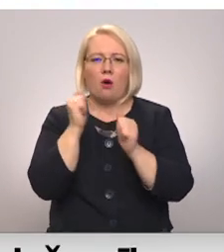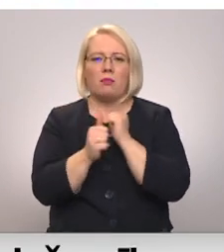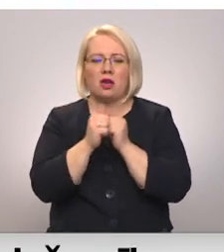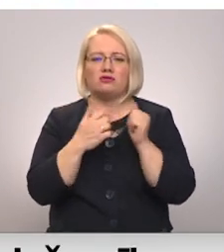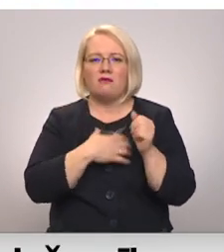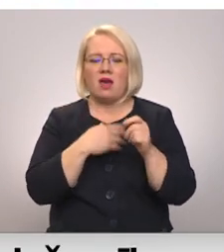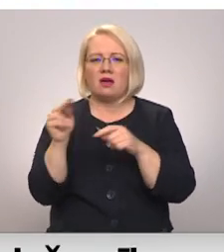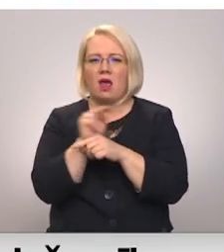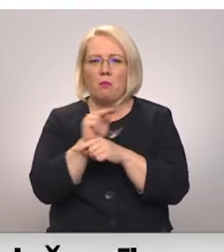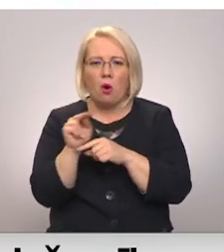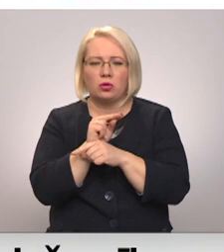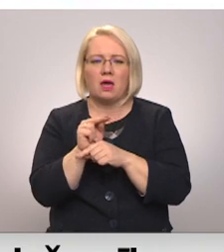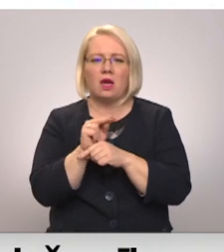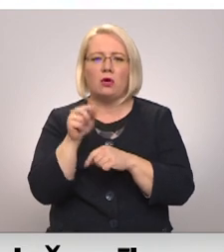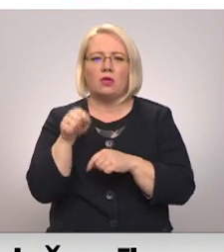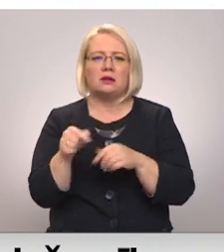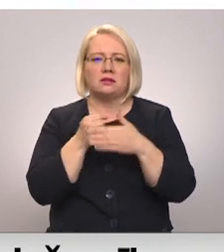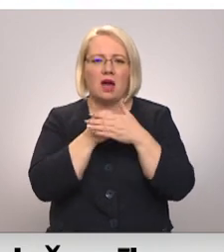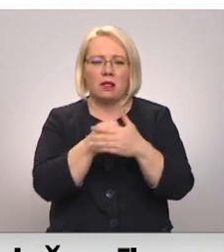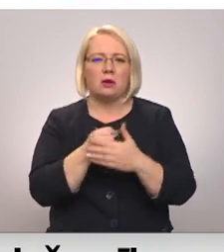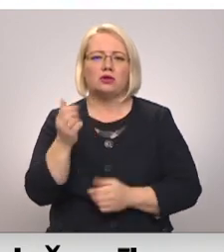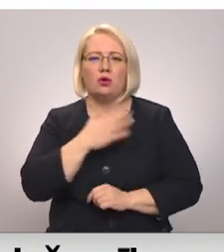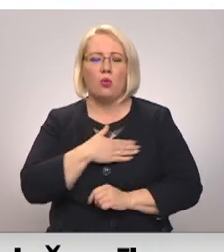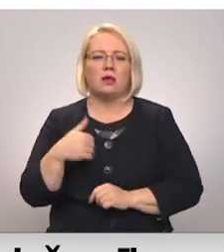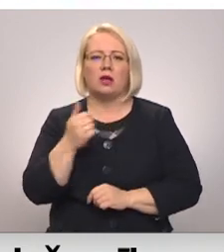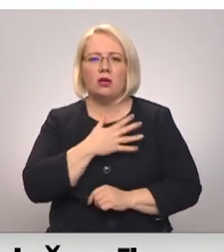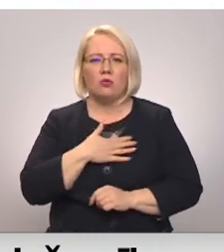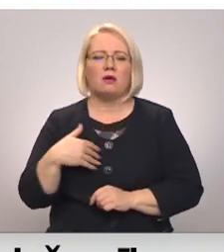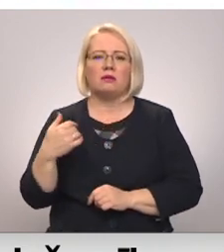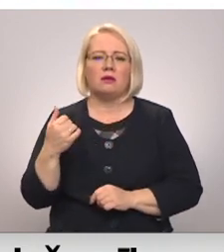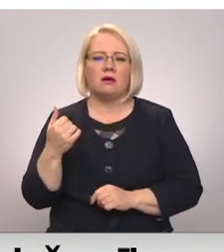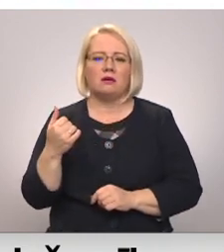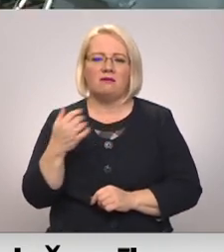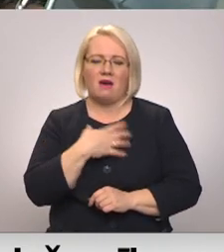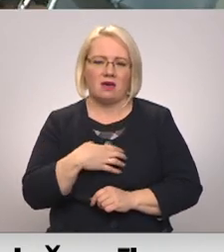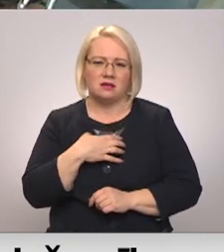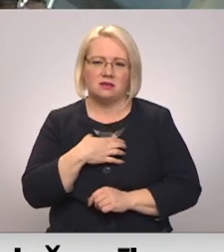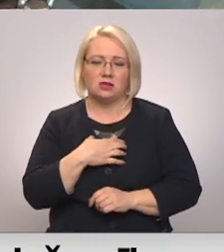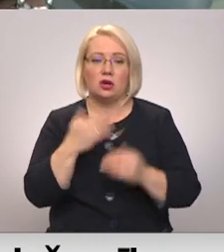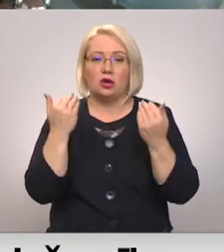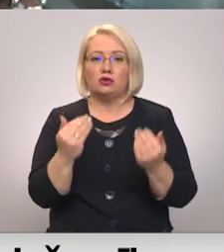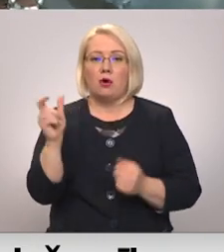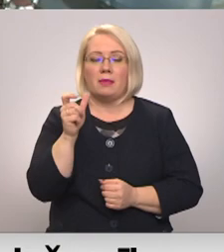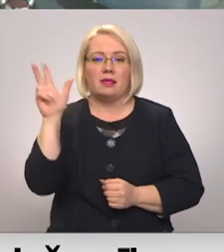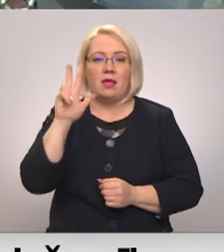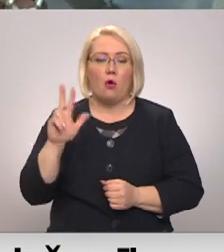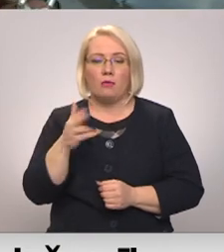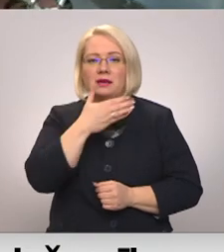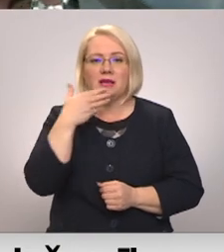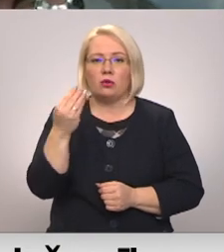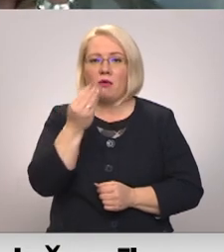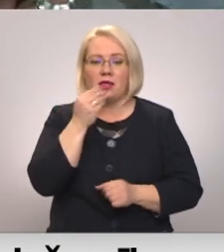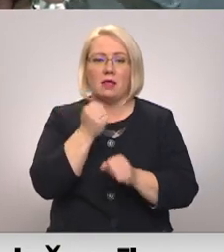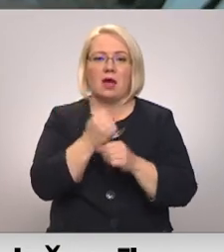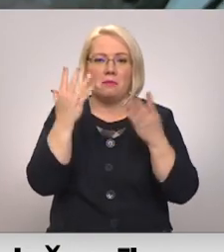remontēt viņu. Un šis atbalsts mums ir ļoti, ļoti tāds vajadzīgs. Šobrīd Daugavpilī siltu ēdienu